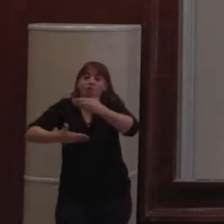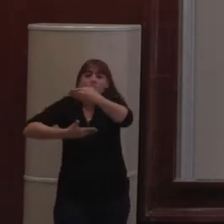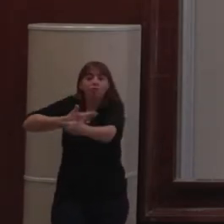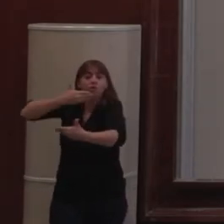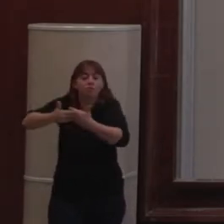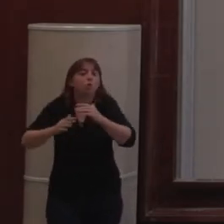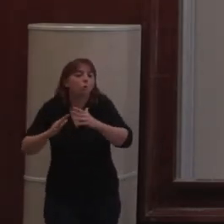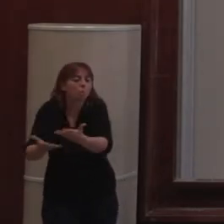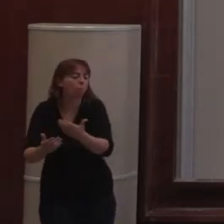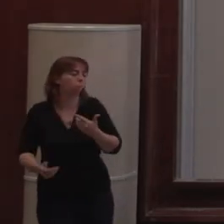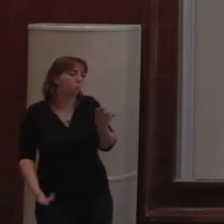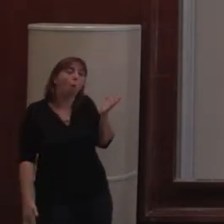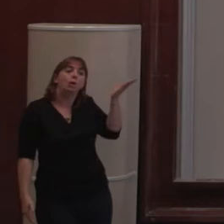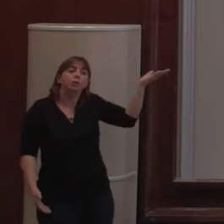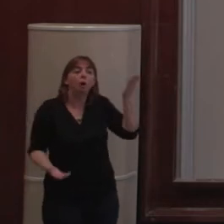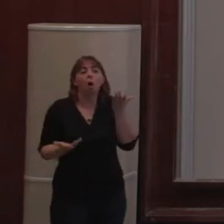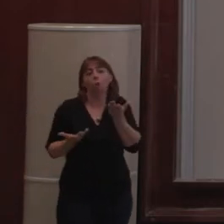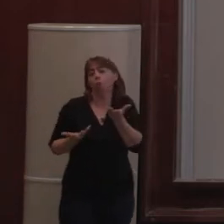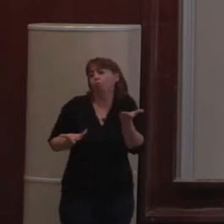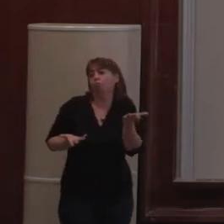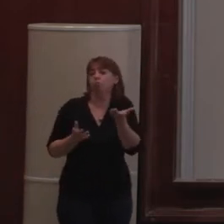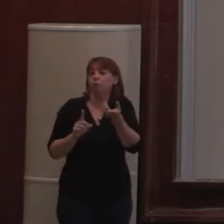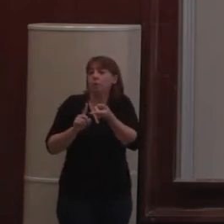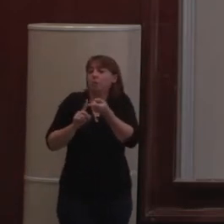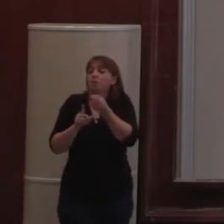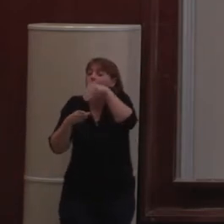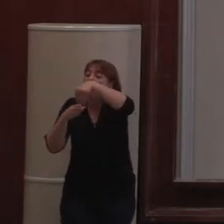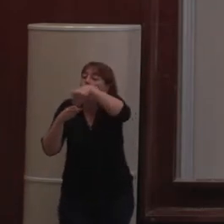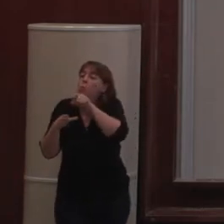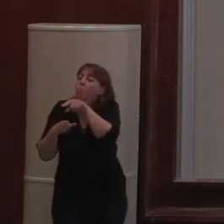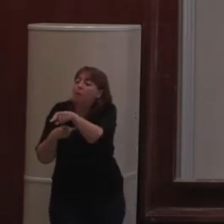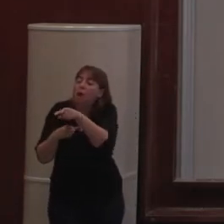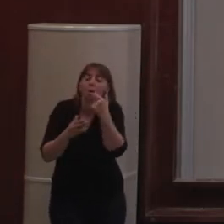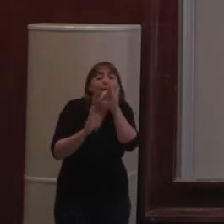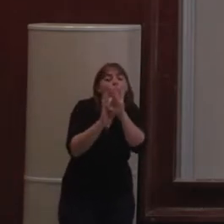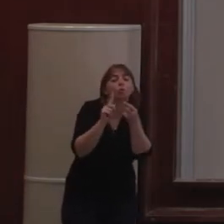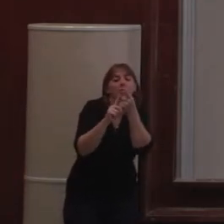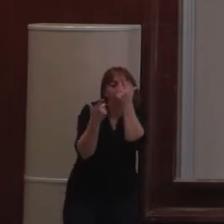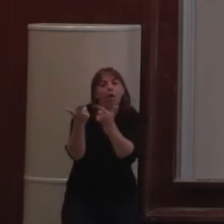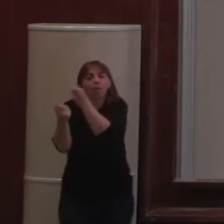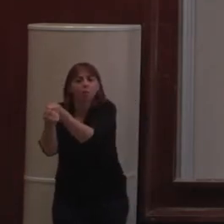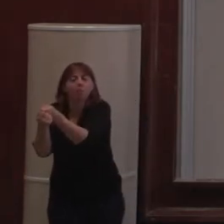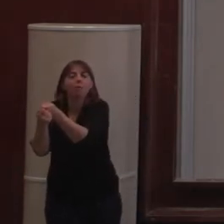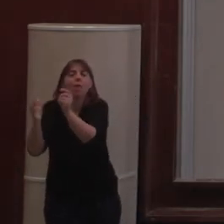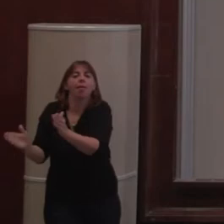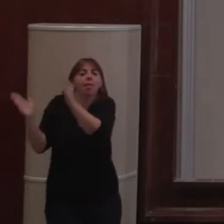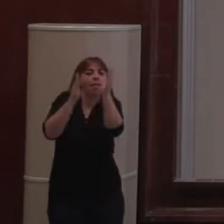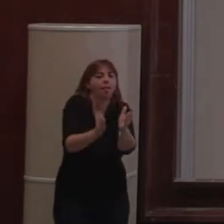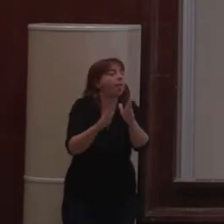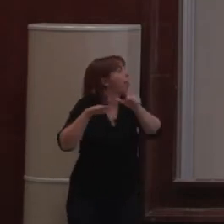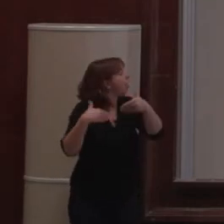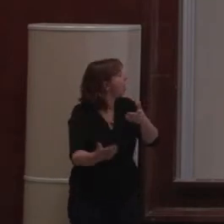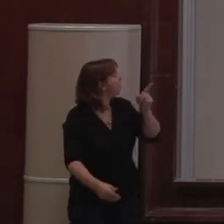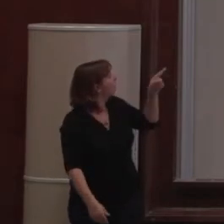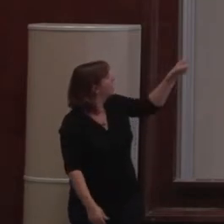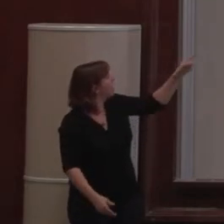Donc, ça,'est juste des capacités particulières qu'on attribue dynamiquement à notre contenu. Ensuite, on va lui rajouter ces champs, donc des informations